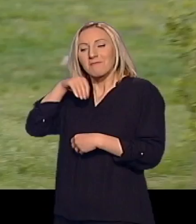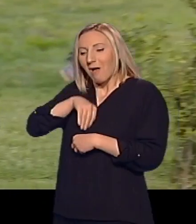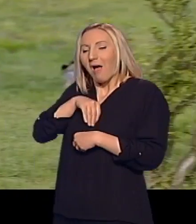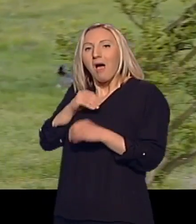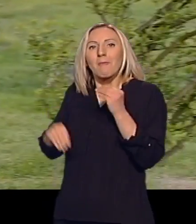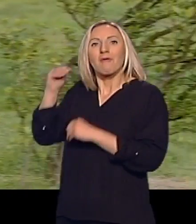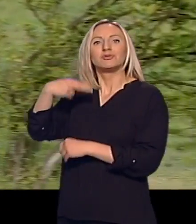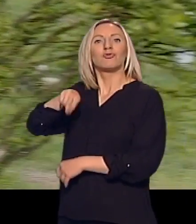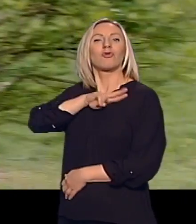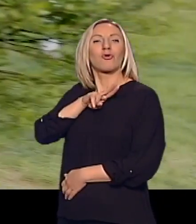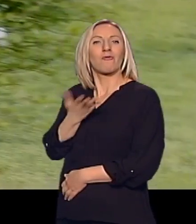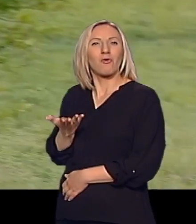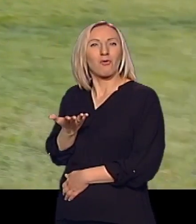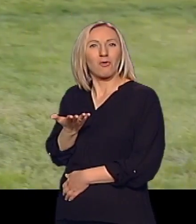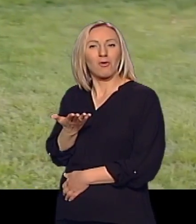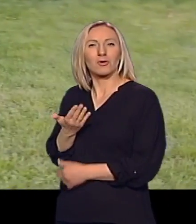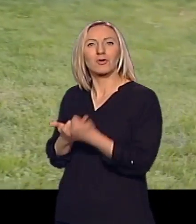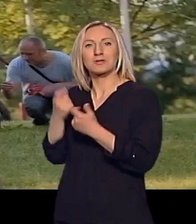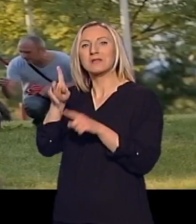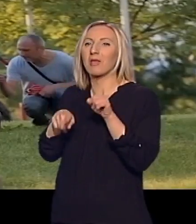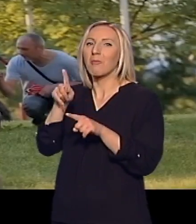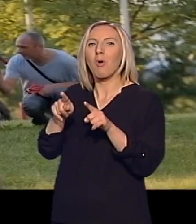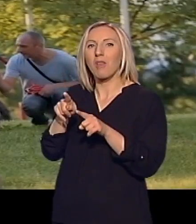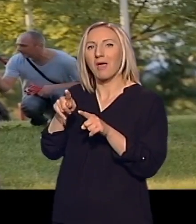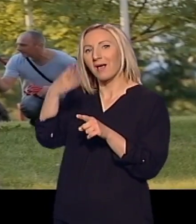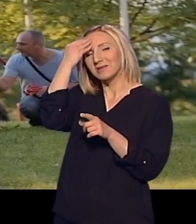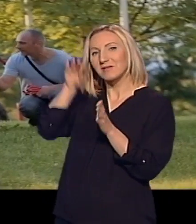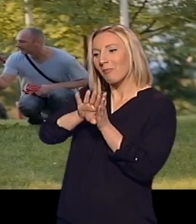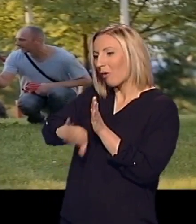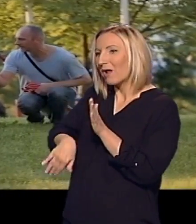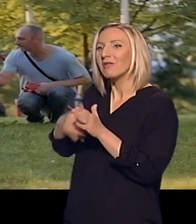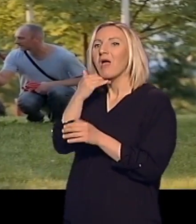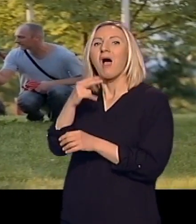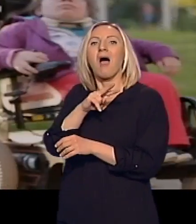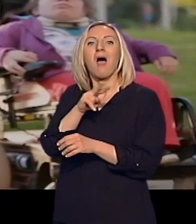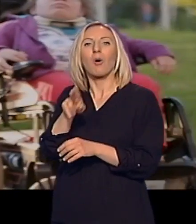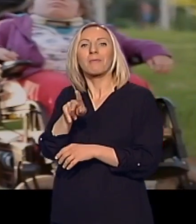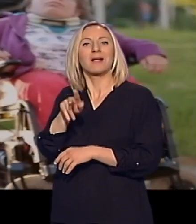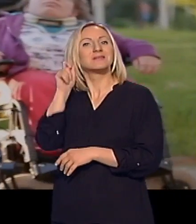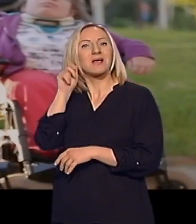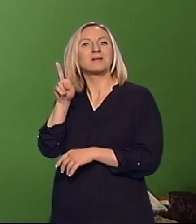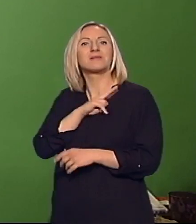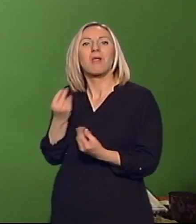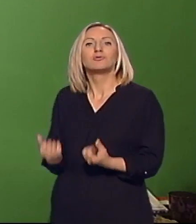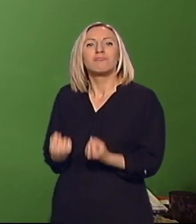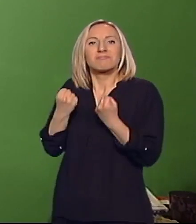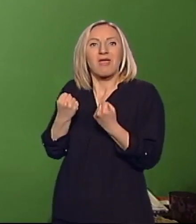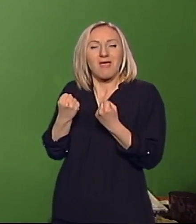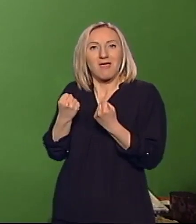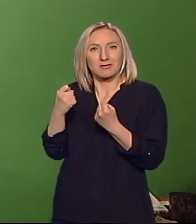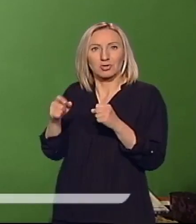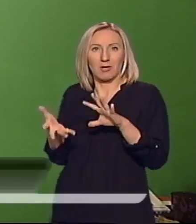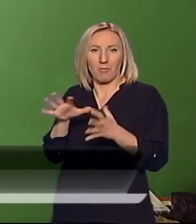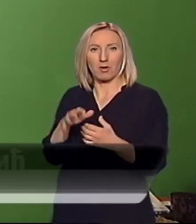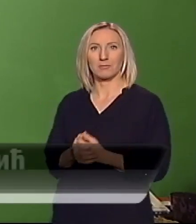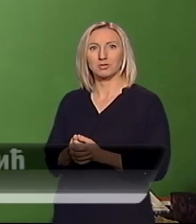odgovornost za to i skrajnuti su često, pogotovo ako neki teži poremeći u pitanju. Veljko je četiri po godine